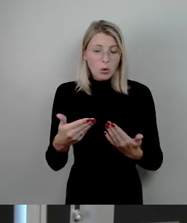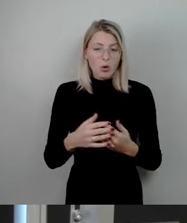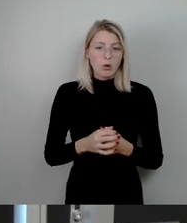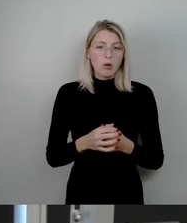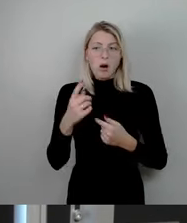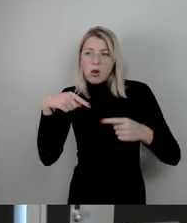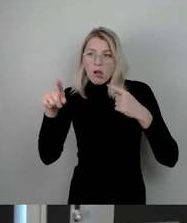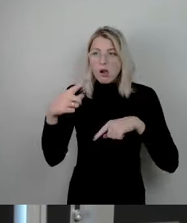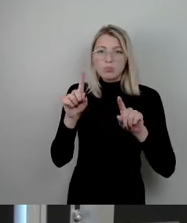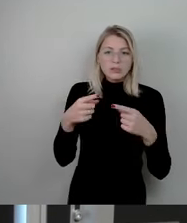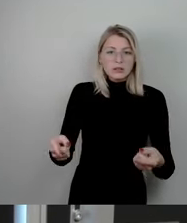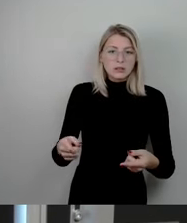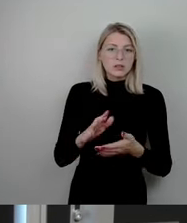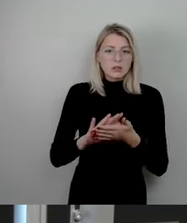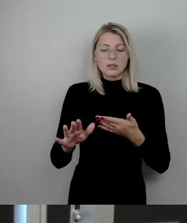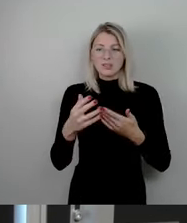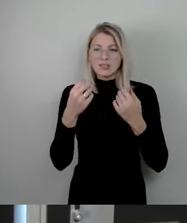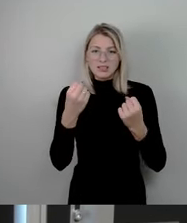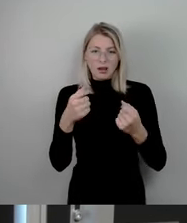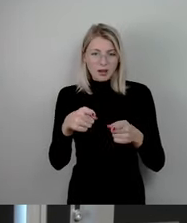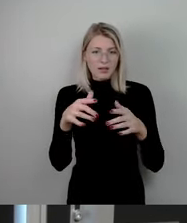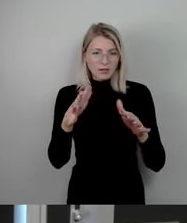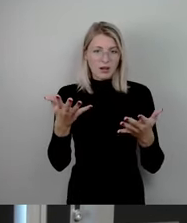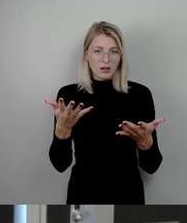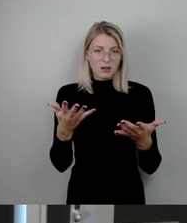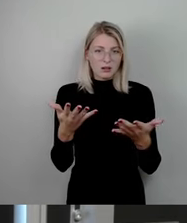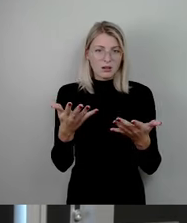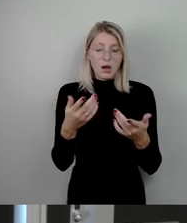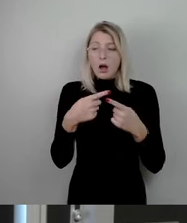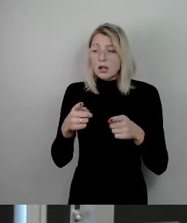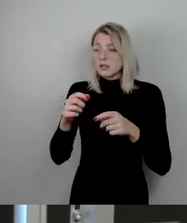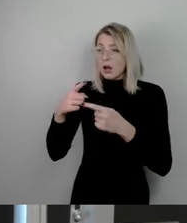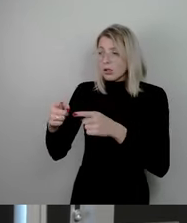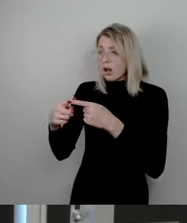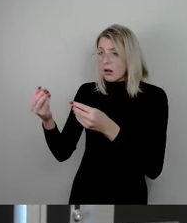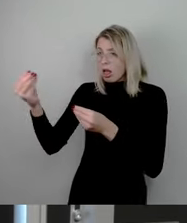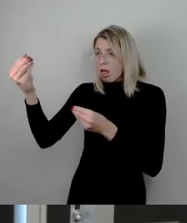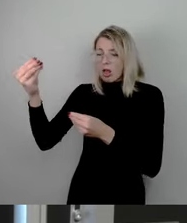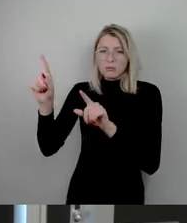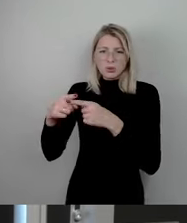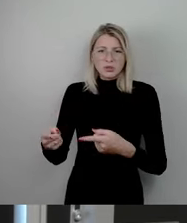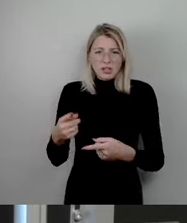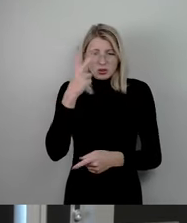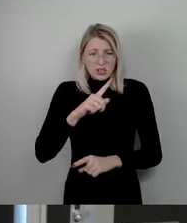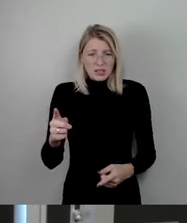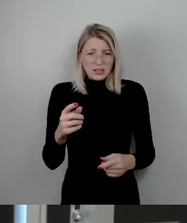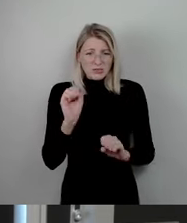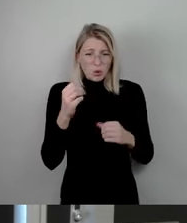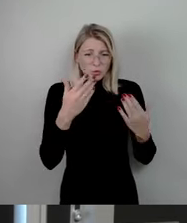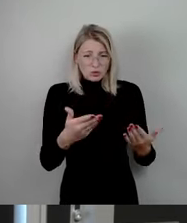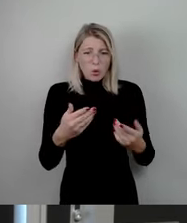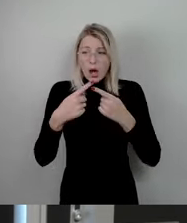Sondern es geht um Sicherheit. Warum man da alles Mögliche andere jetzt mit andockt, verstehe ich überhaupt nicht. Dafür gibt es ganz andere Möglichkeiten.